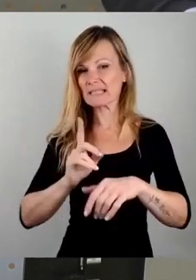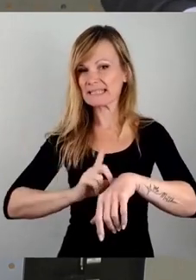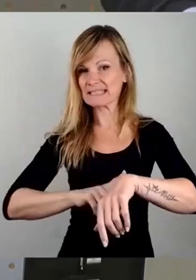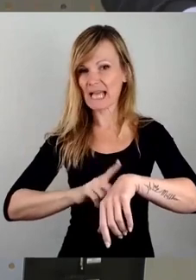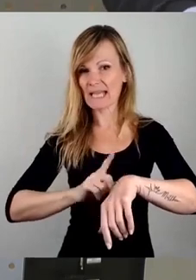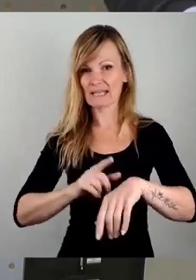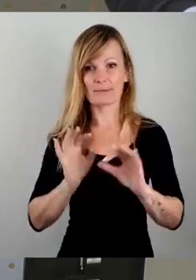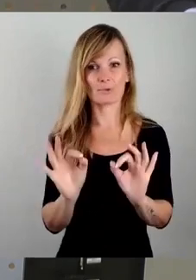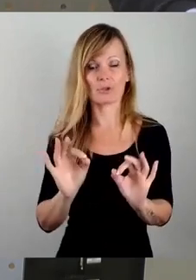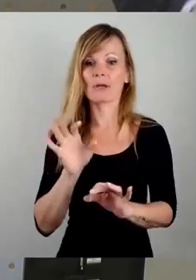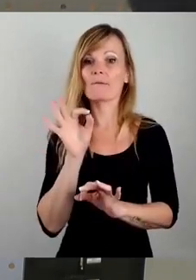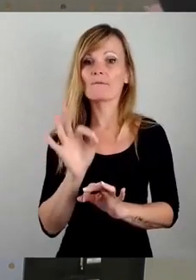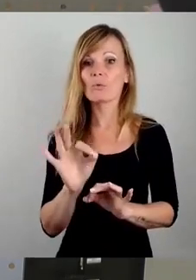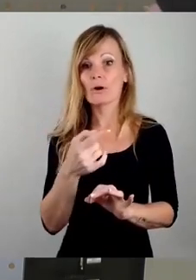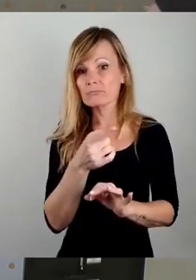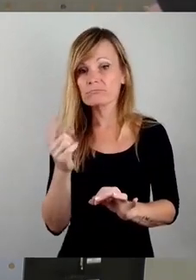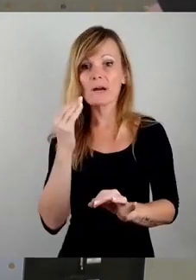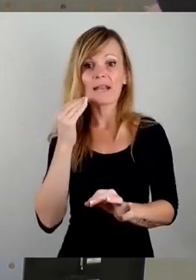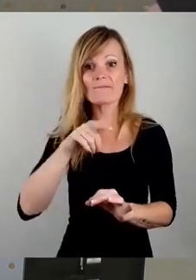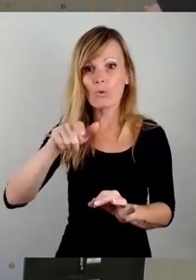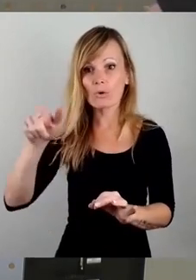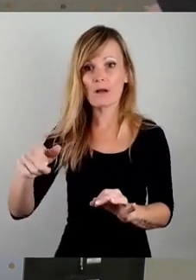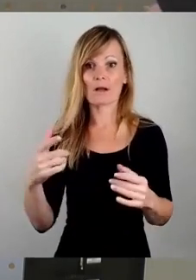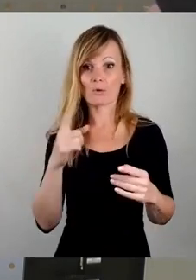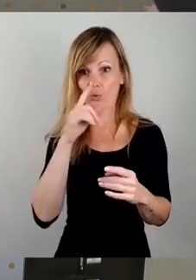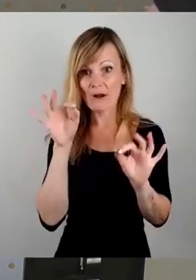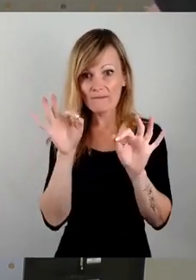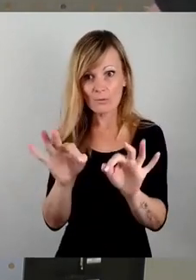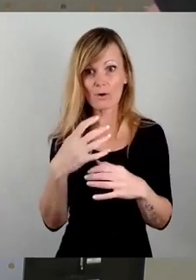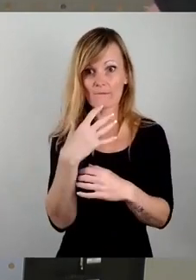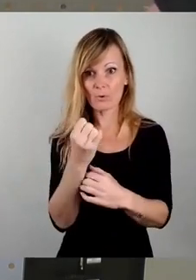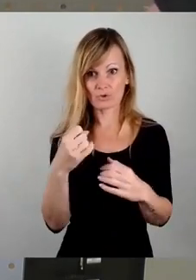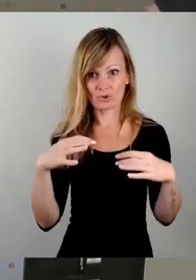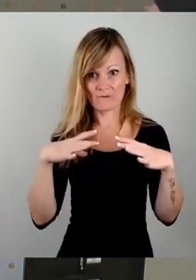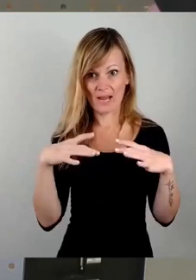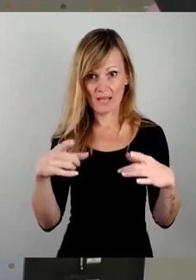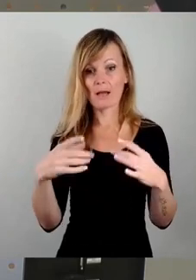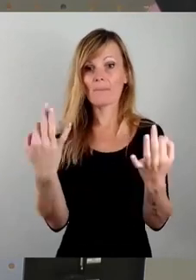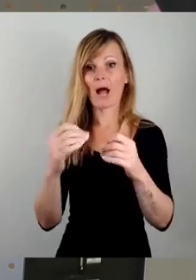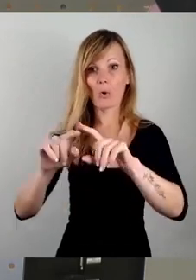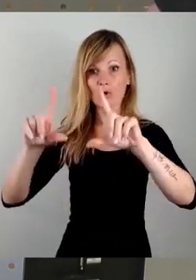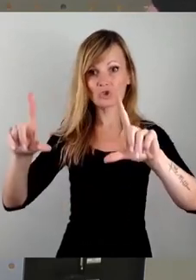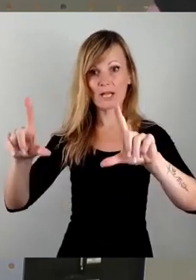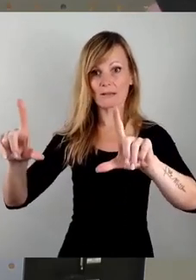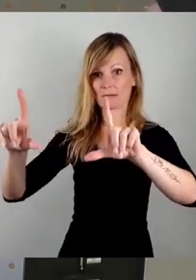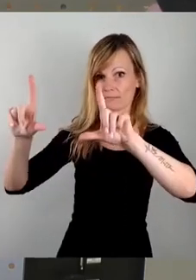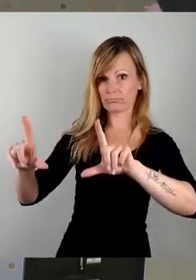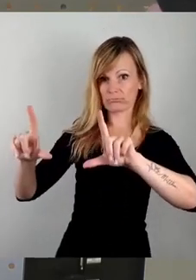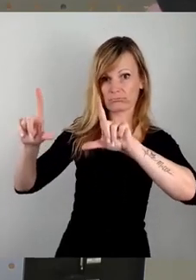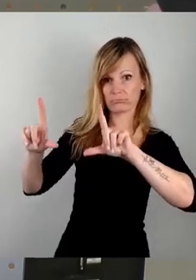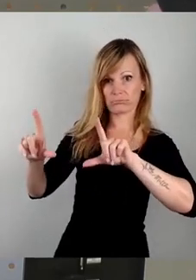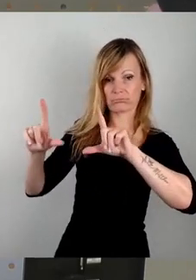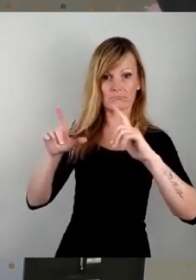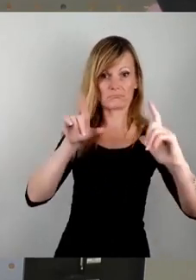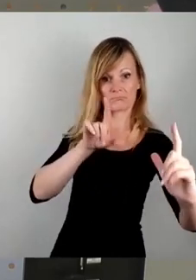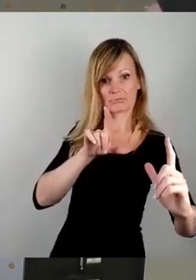für die Anlieger frei haben wollen, also brauchen Sie Schilder, und um diese Schilder aufzustellen, brauchen Sie eine